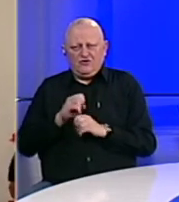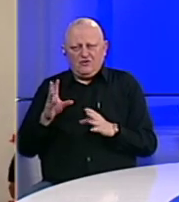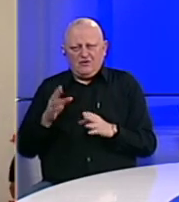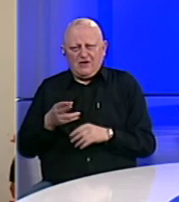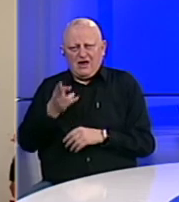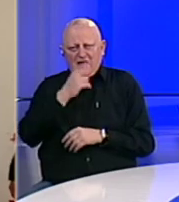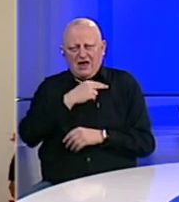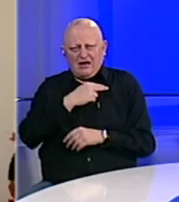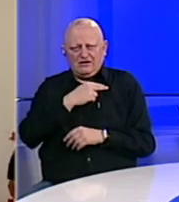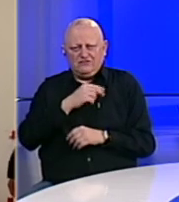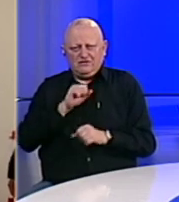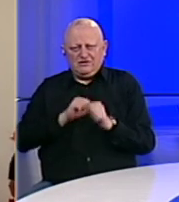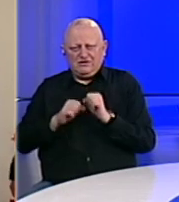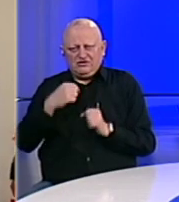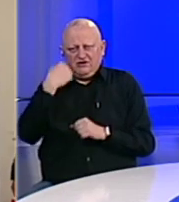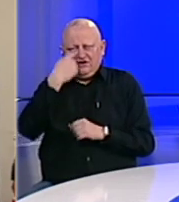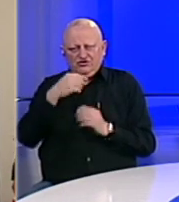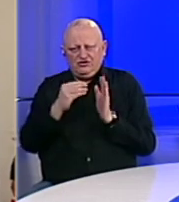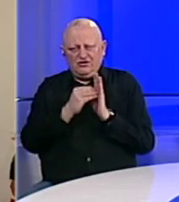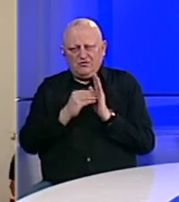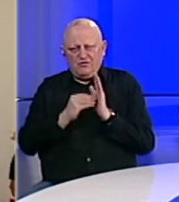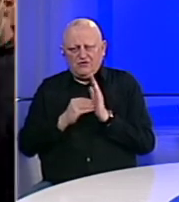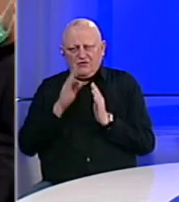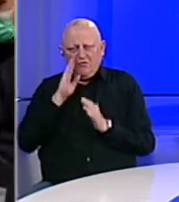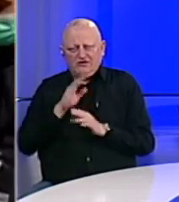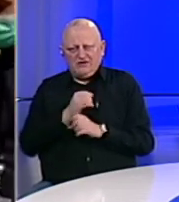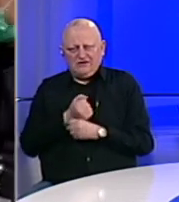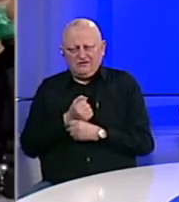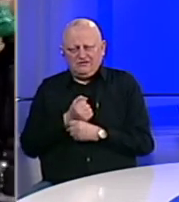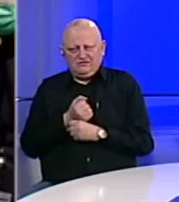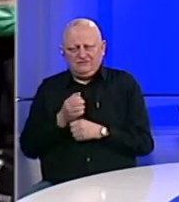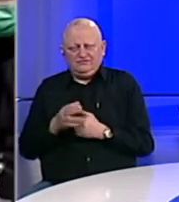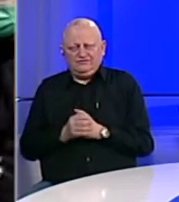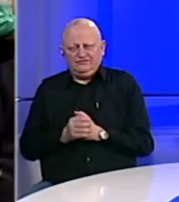i Agencija za zaštitu ličnih podataka Bosne i Hercegovine.